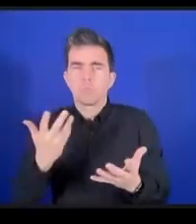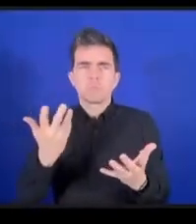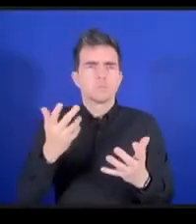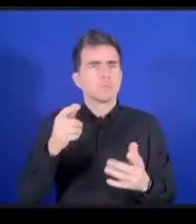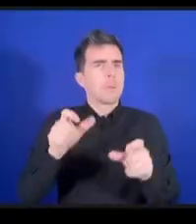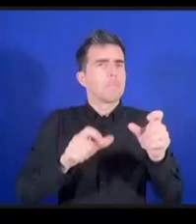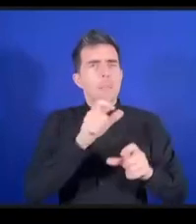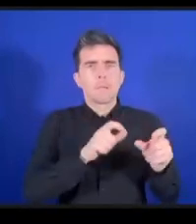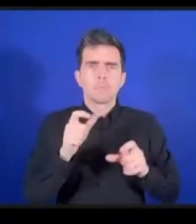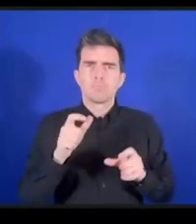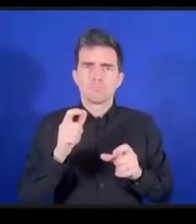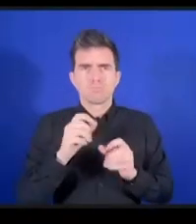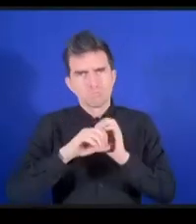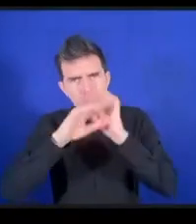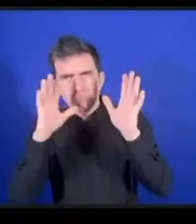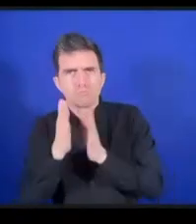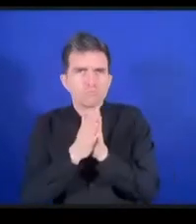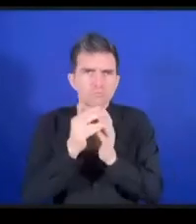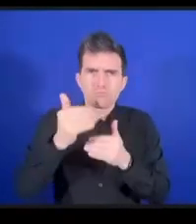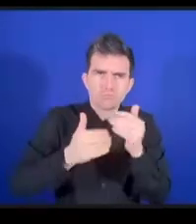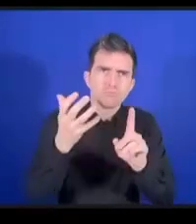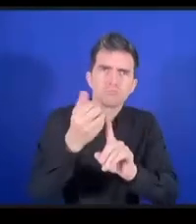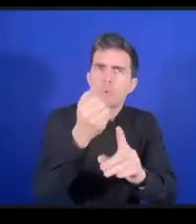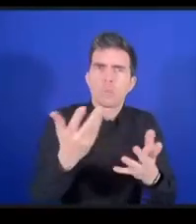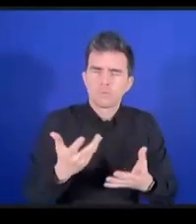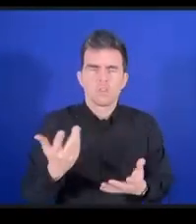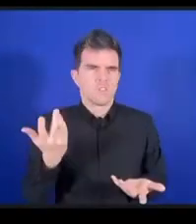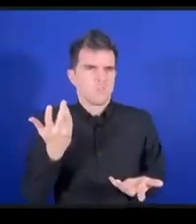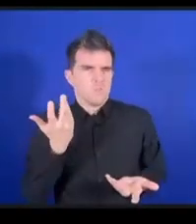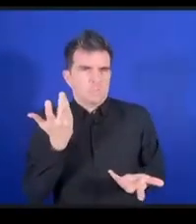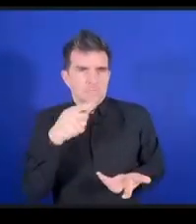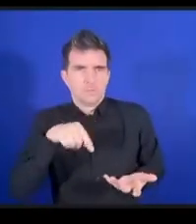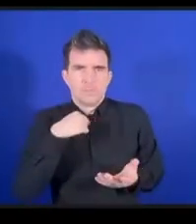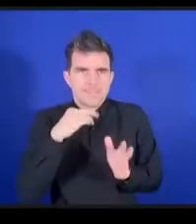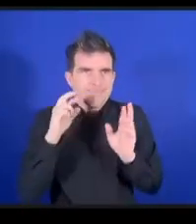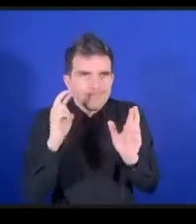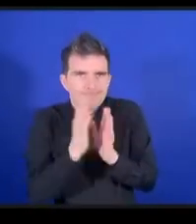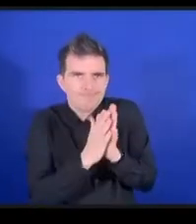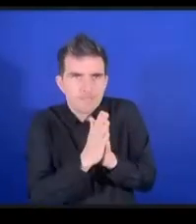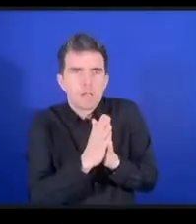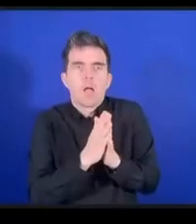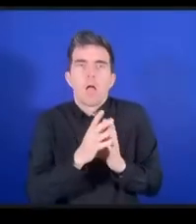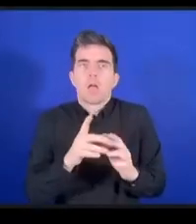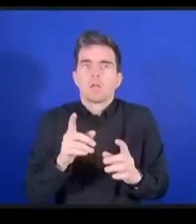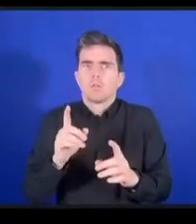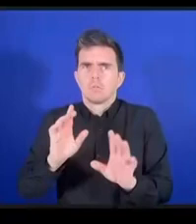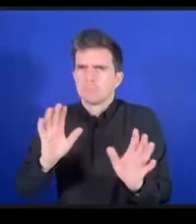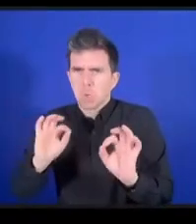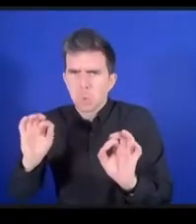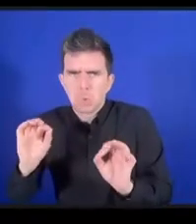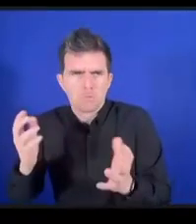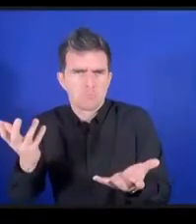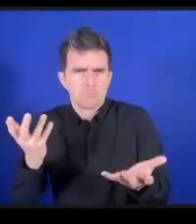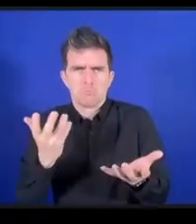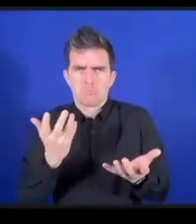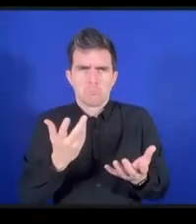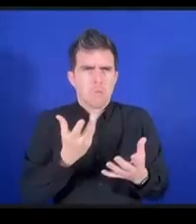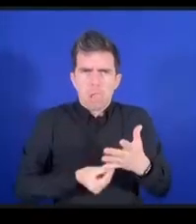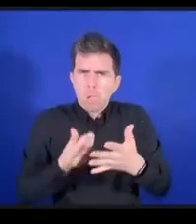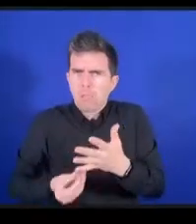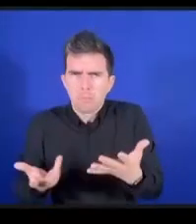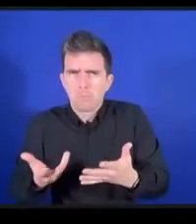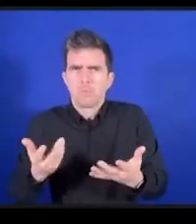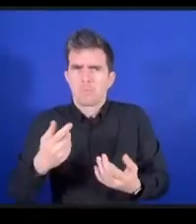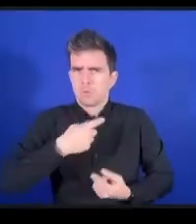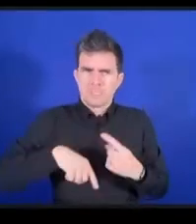きていないのか何が欠落しているのかとこの空間でそれを検討するということだと思いますそれがリフレクテ